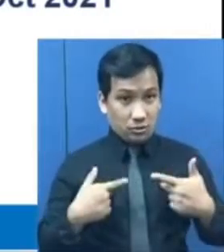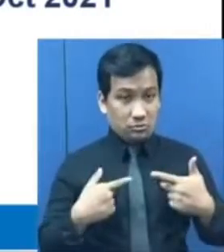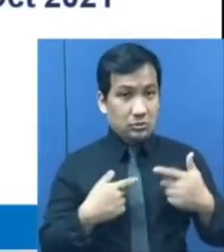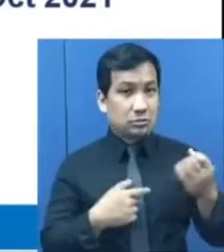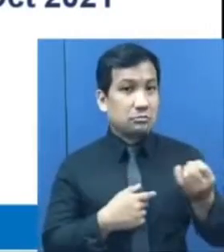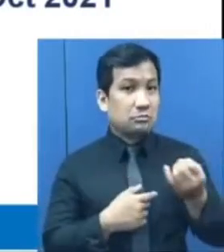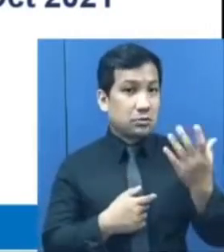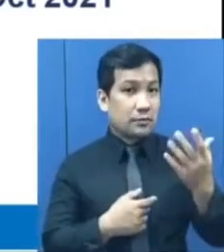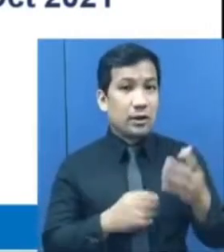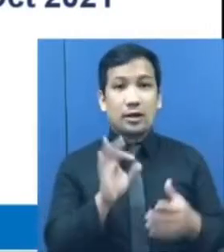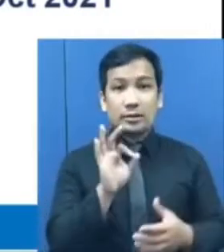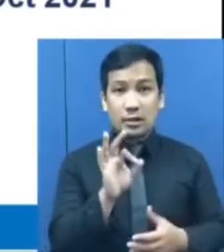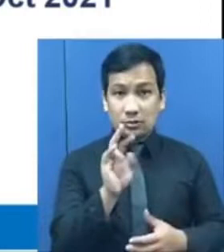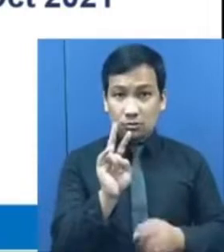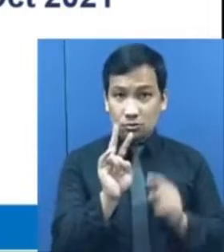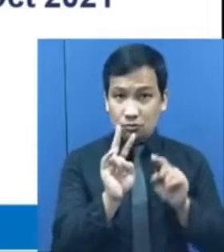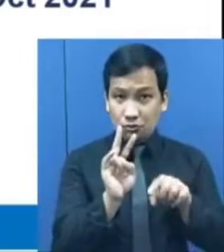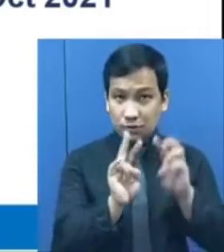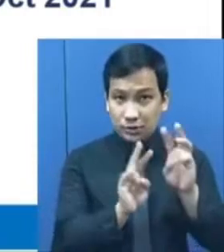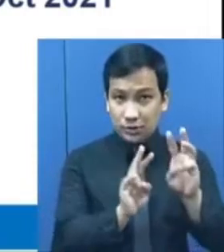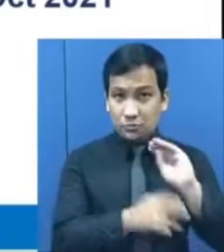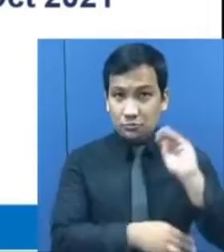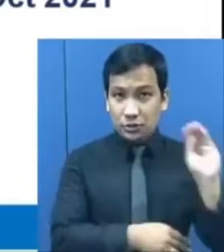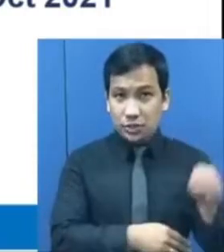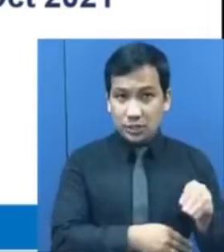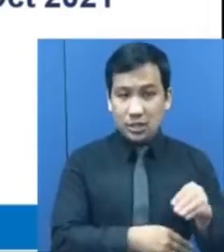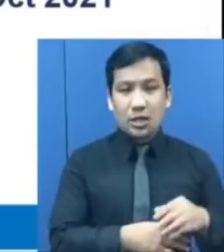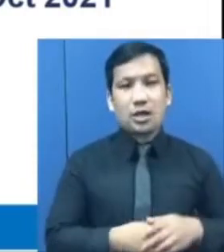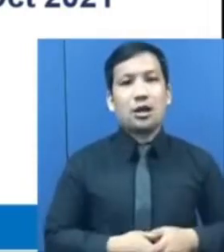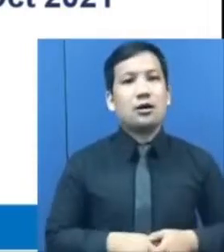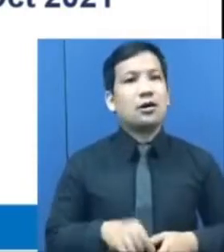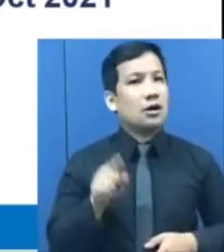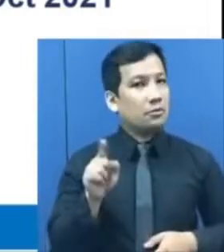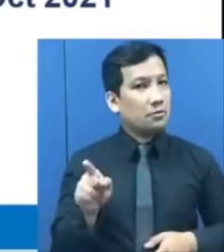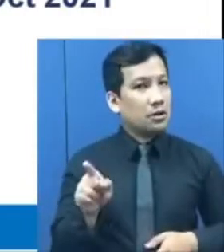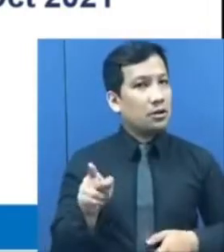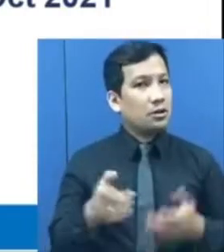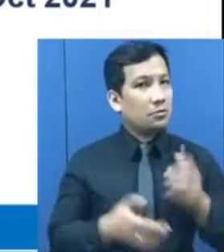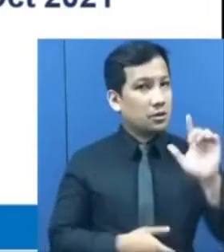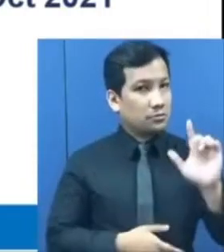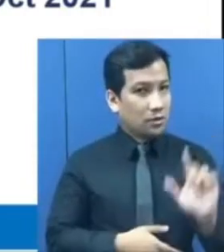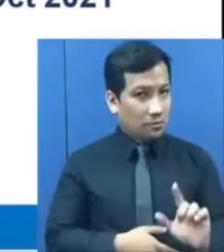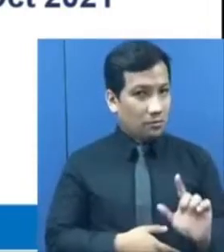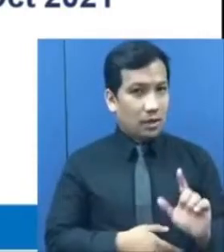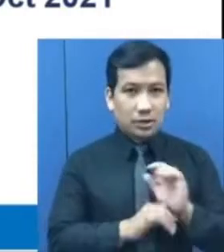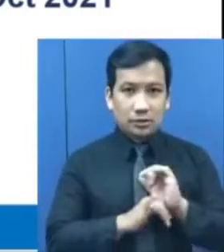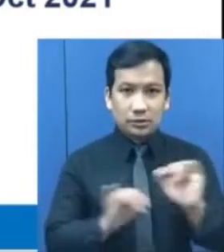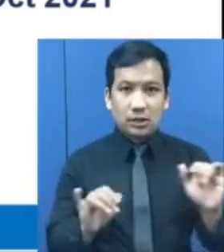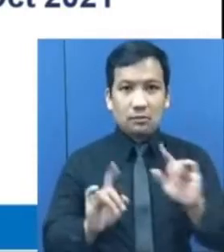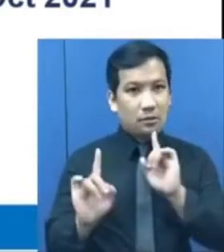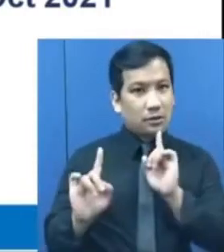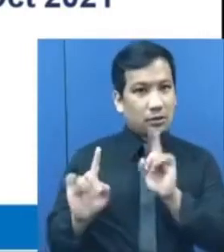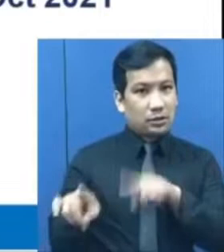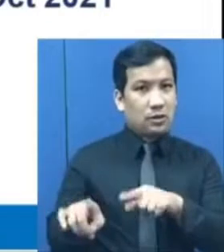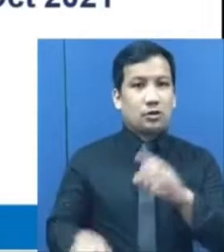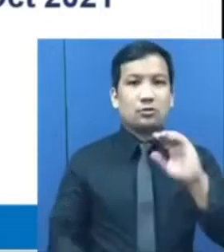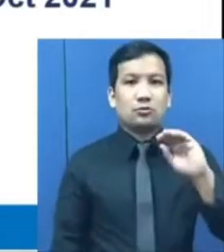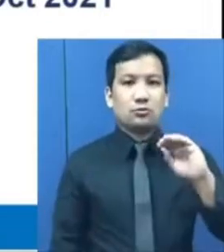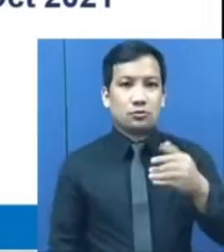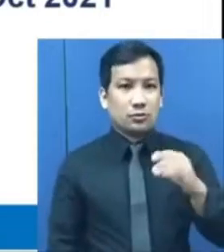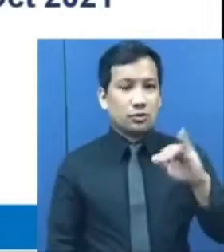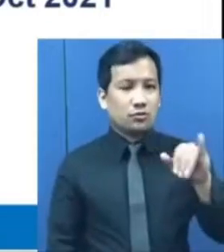nasa 92,6%. Ito naman ay tinatayang mas mababa kaysa sa naiulat noong Hulyo